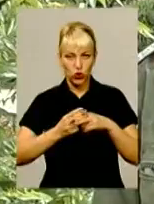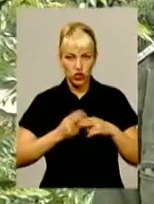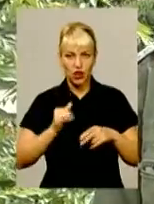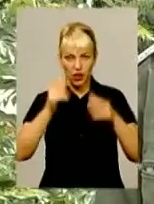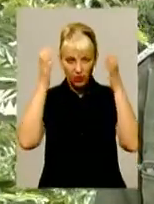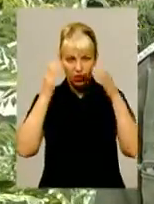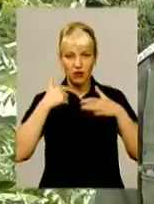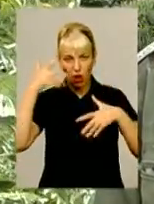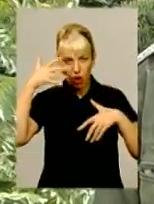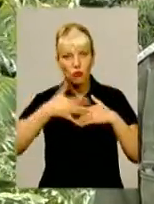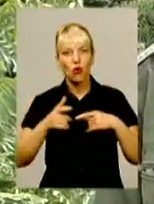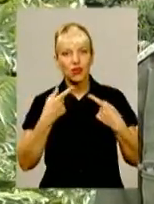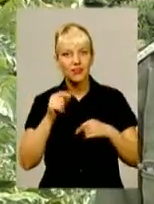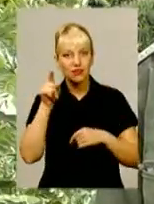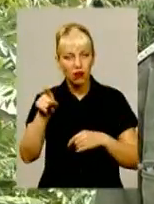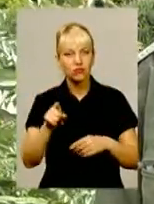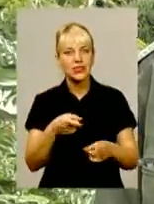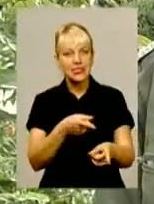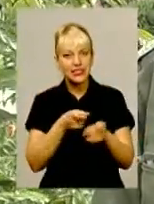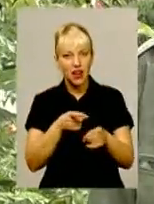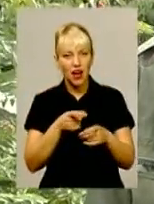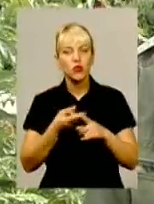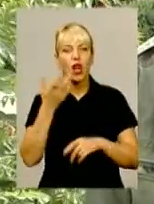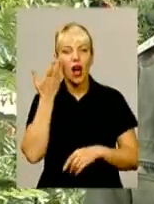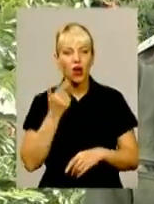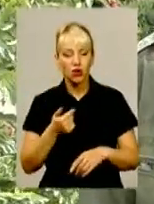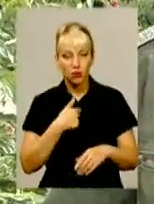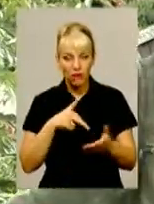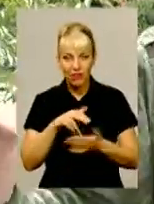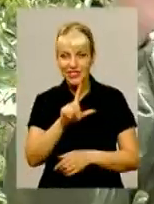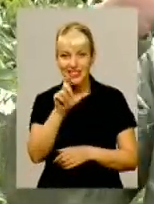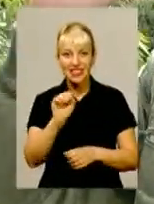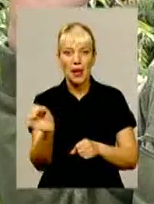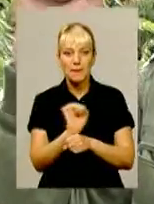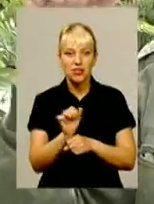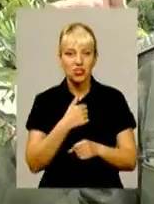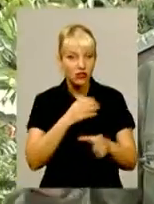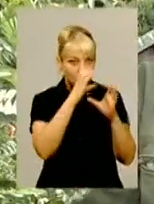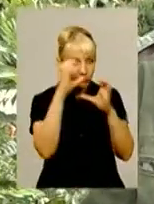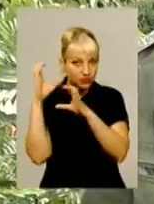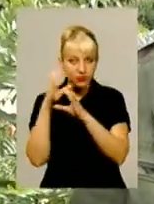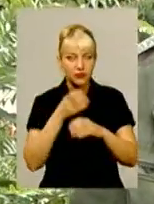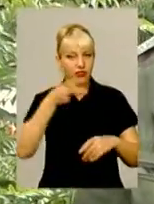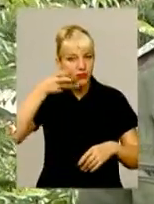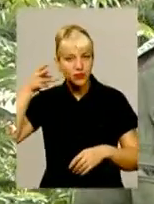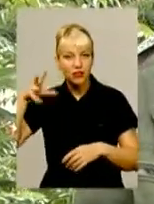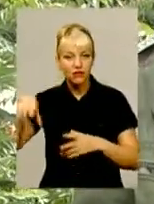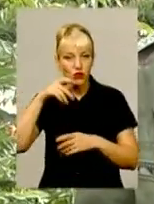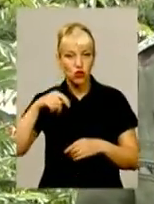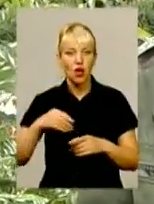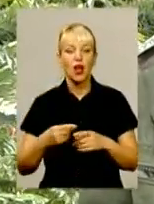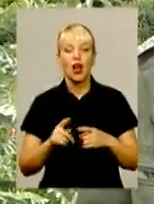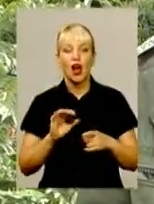їдемо десь там, де вже стріляють. Але коли ми вийшли з машини, я взяв камеру і наче бігати знімати. Мене один